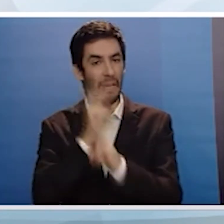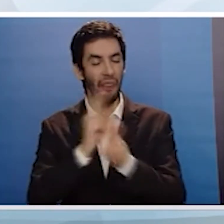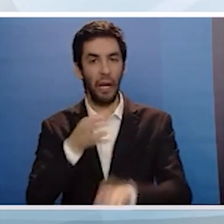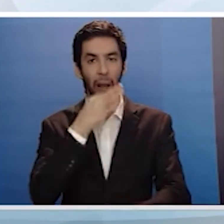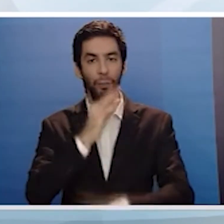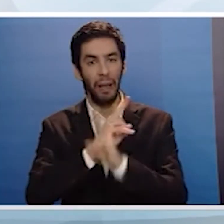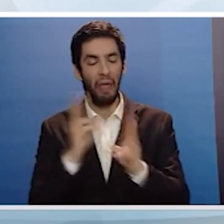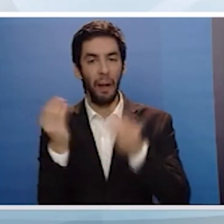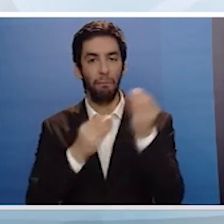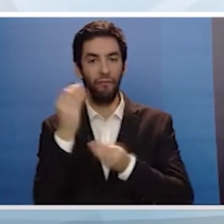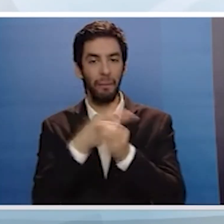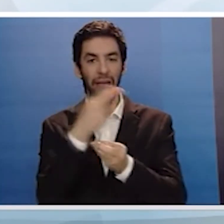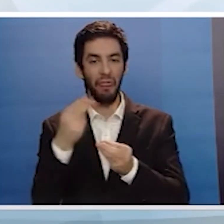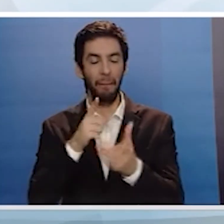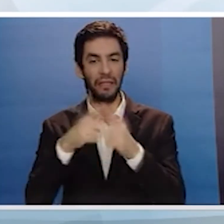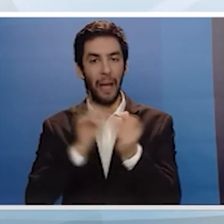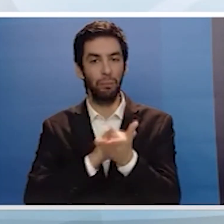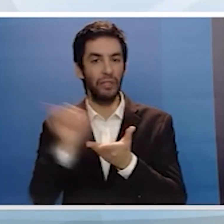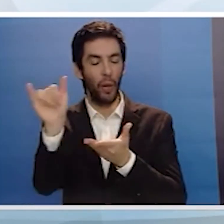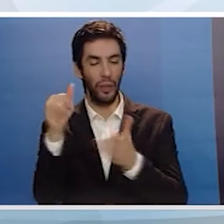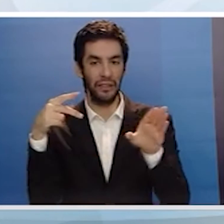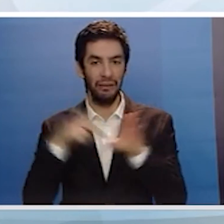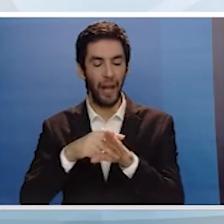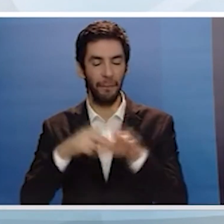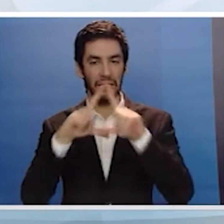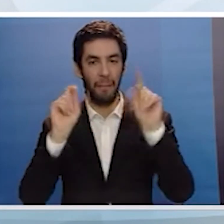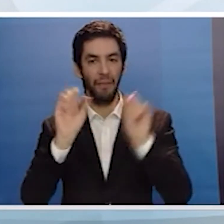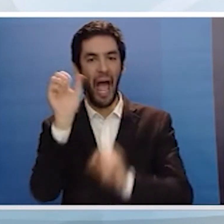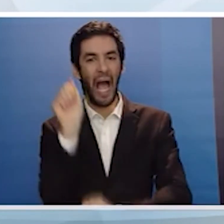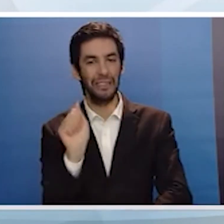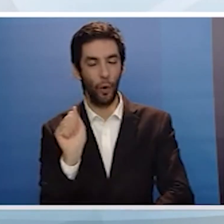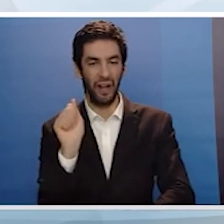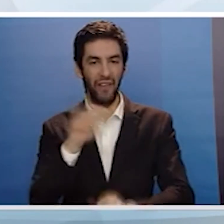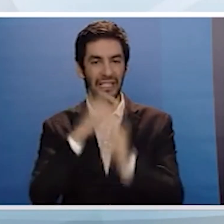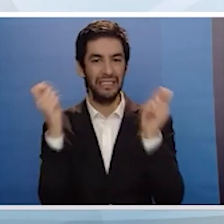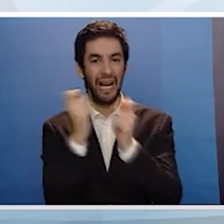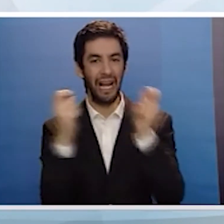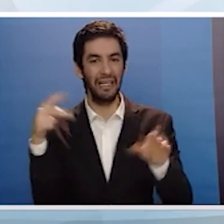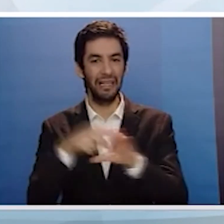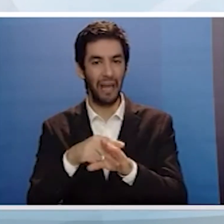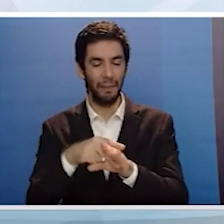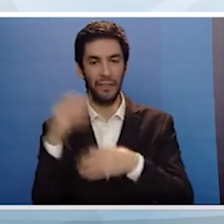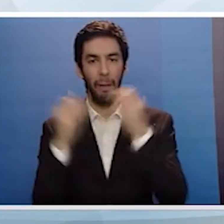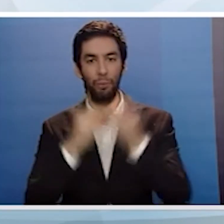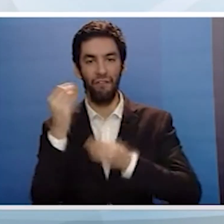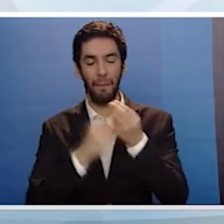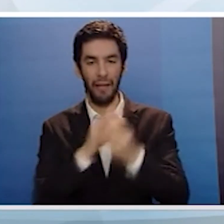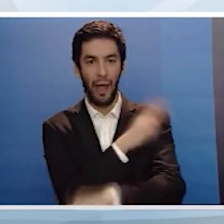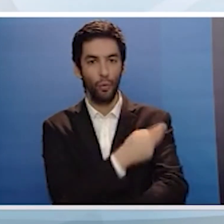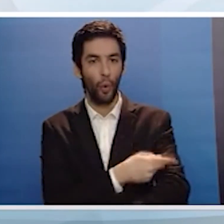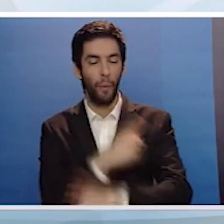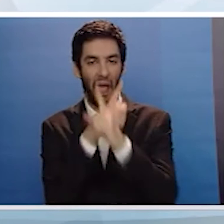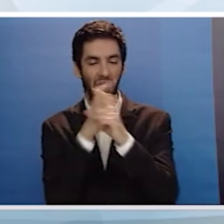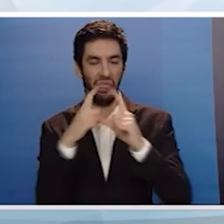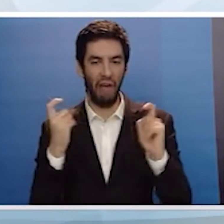αερογραμμών των φαρμακευτικών υπηρεσιών του τραπεζικού τομέα, των αξιογράφων του συνεργατισμού, του ακτινοθεραπευτικού του νοσοκομείου, λέμε σου και